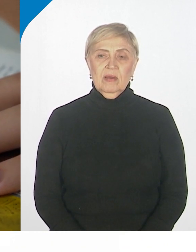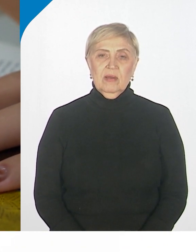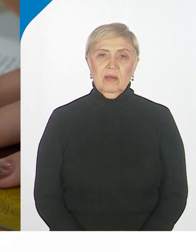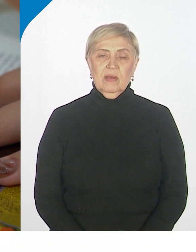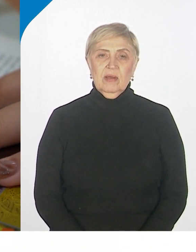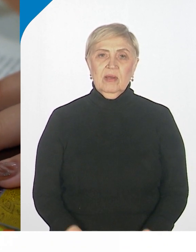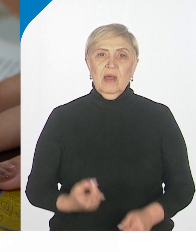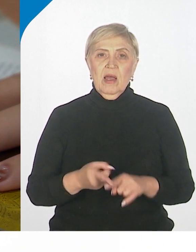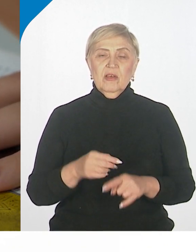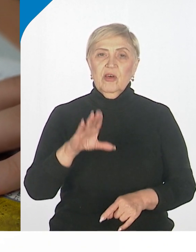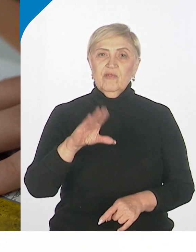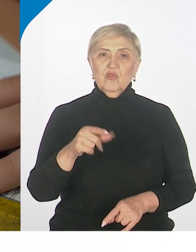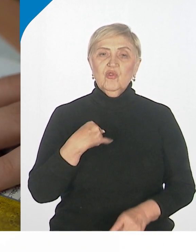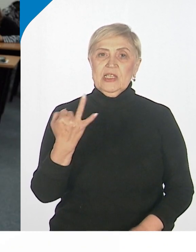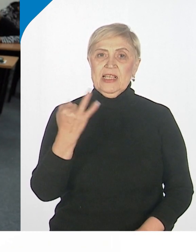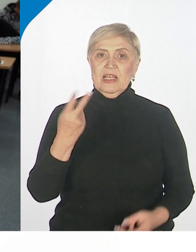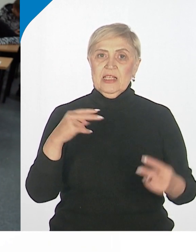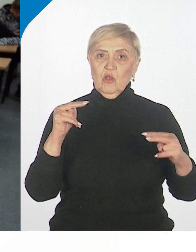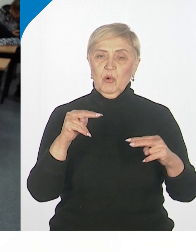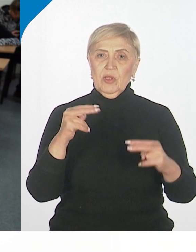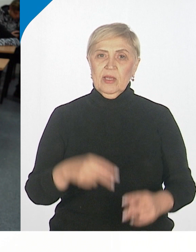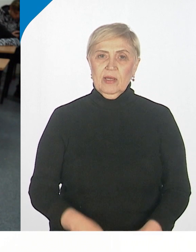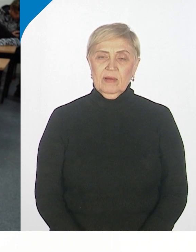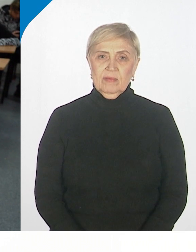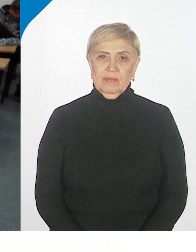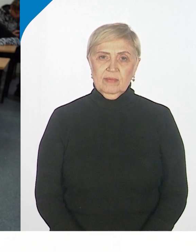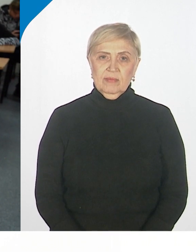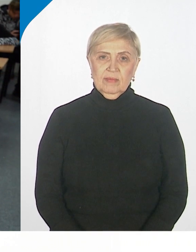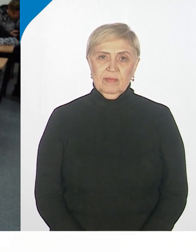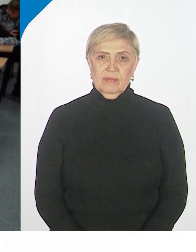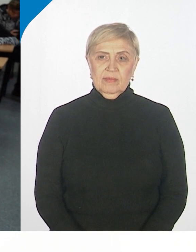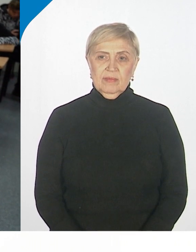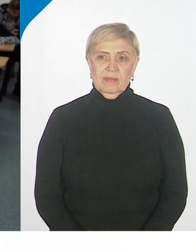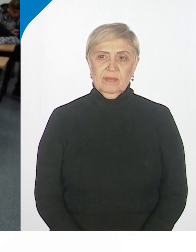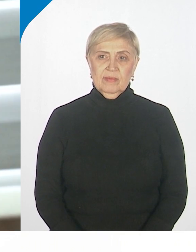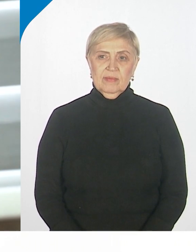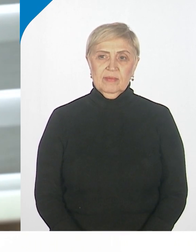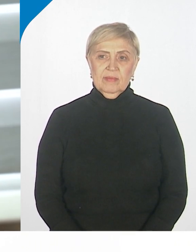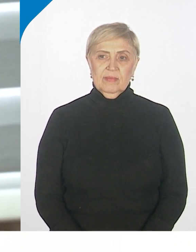это все очень интересно наблюдать. Это все возвращается. Адем!